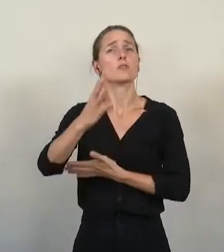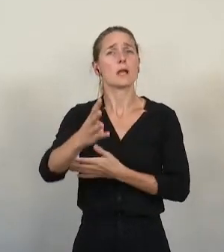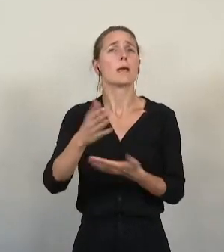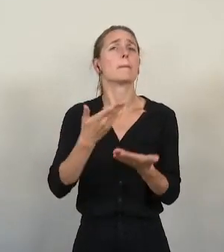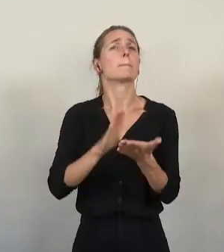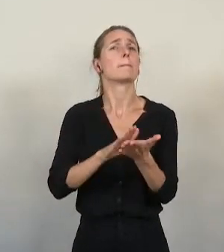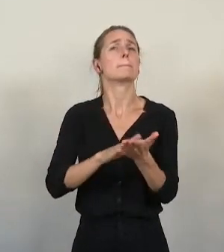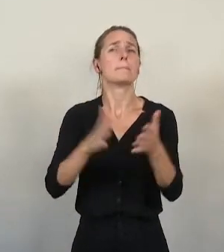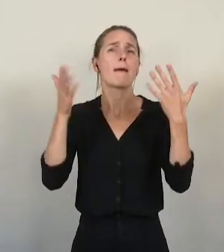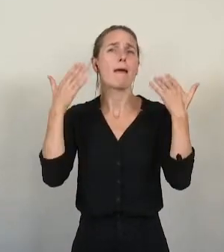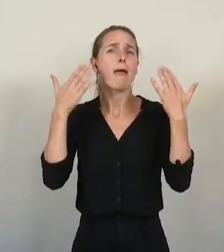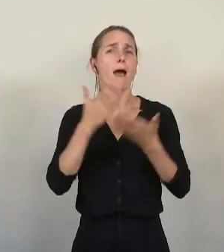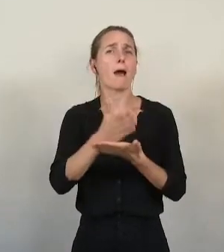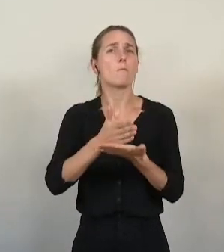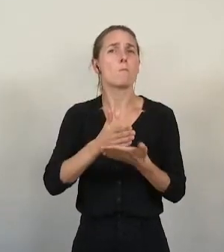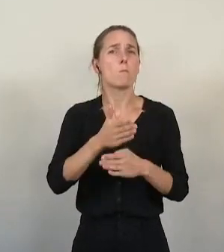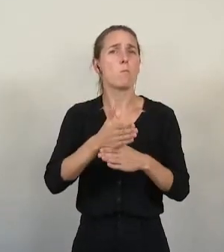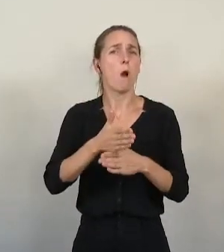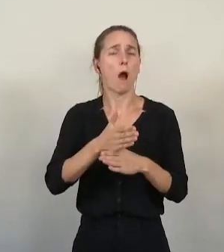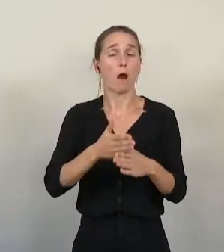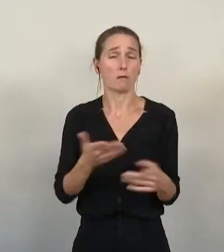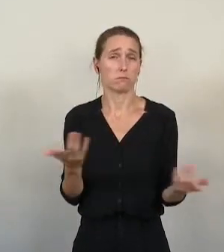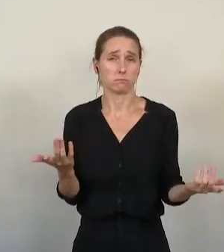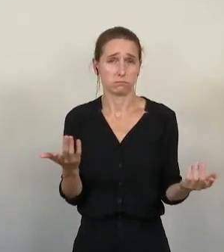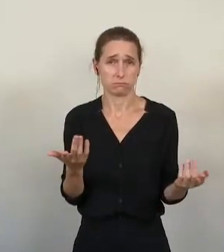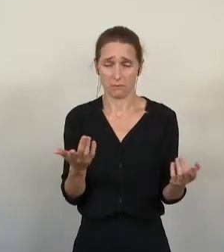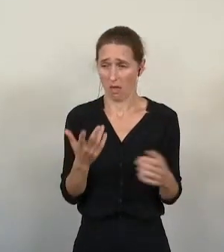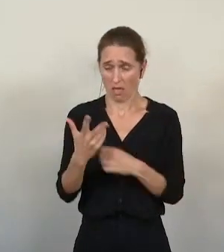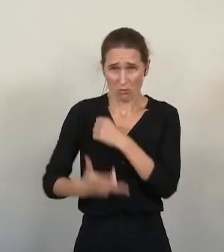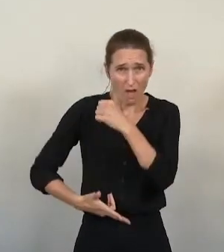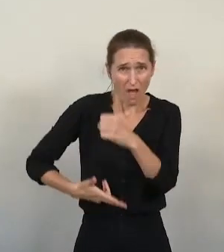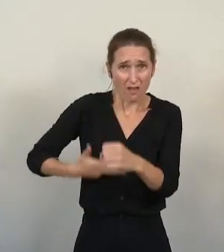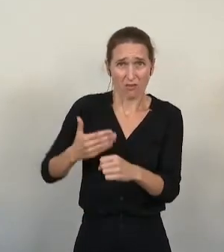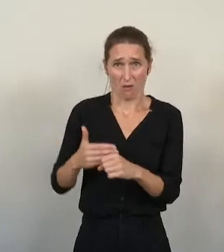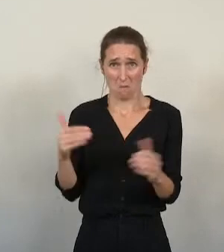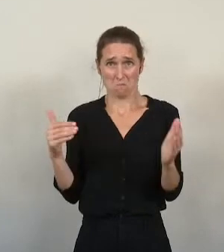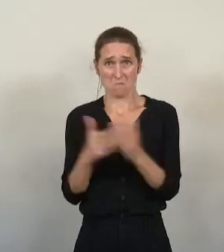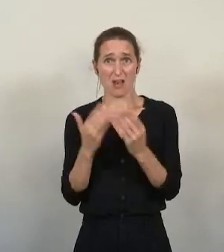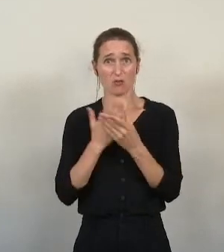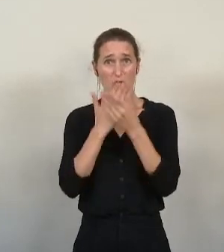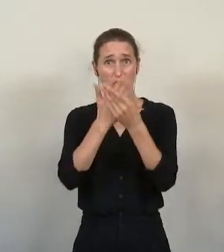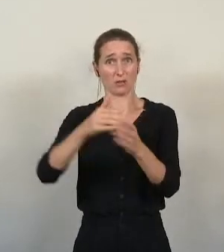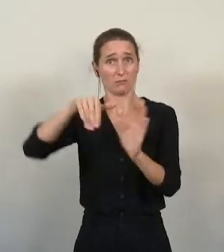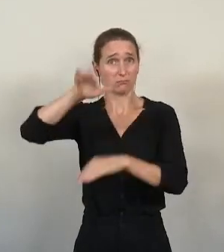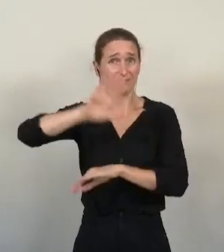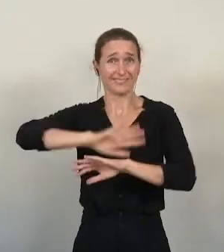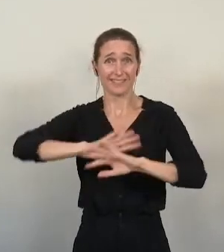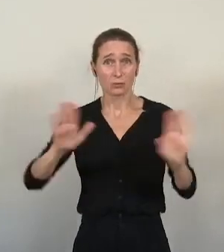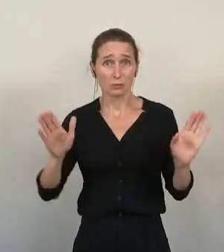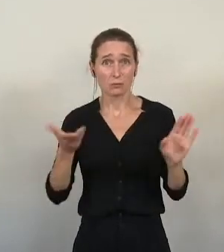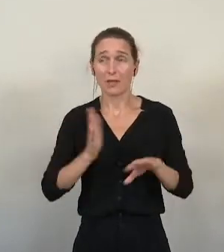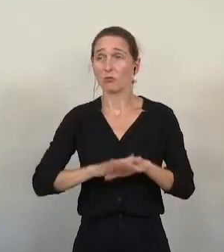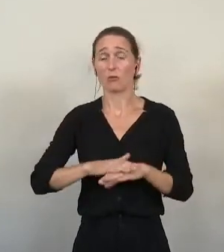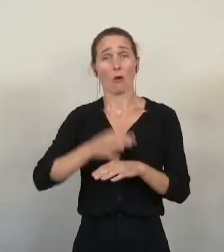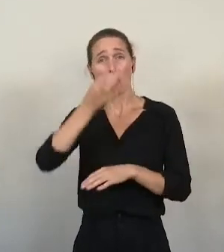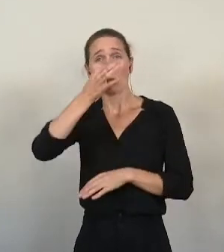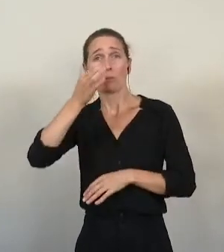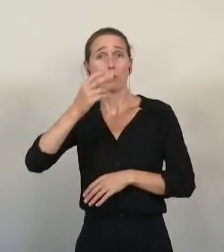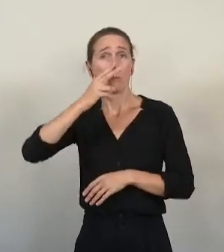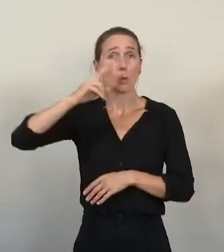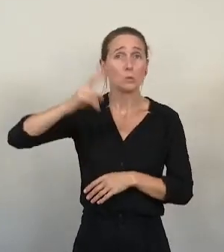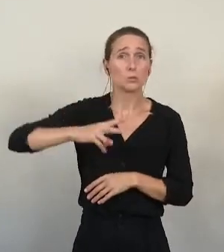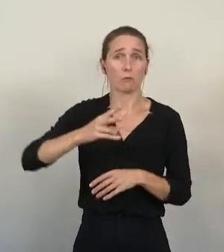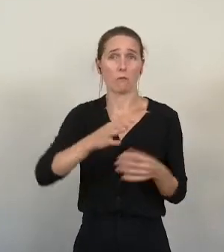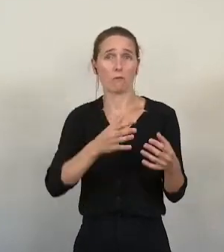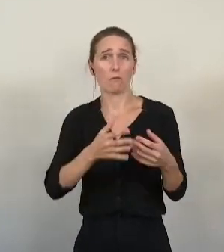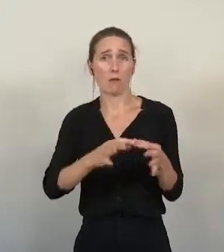déposés en 3 ans, alors que le chauffage au bois est l'une des sources de pollution de l'air les plus dangereuses. Il faut dire que les critères d